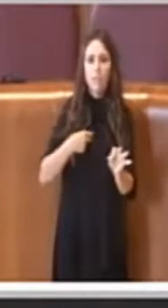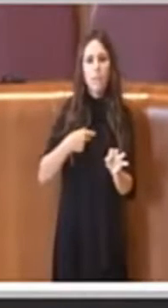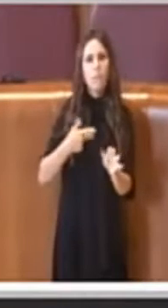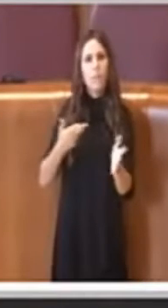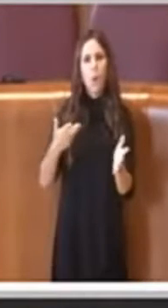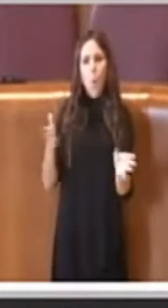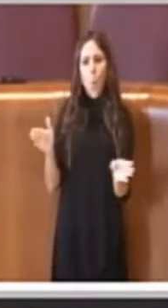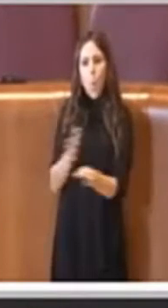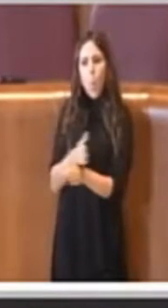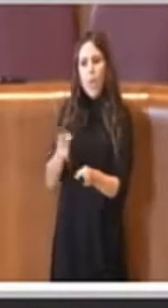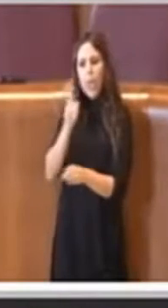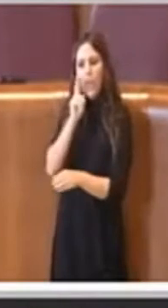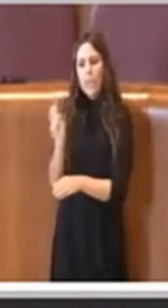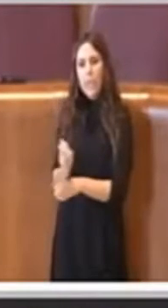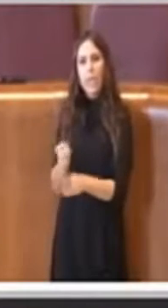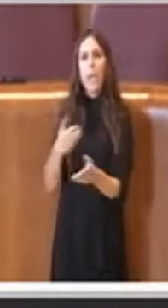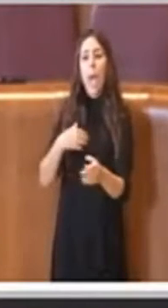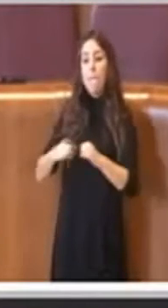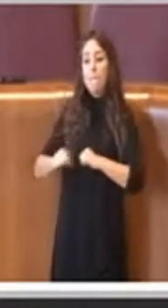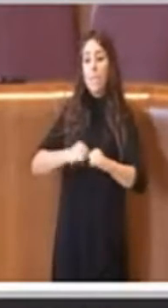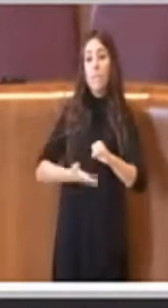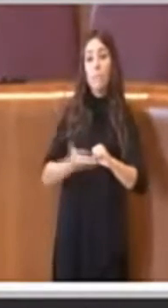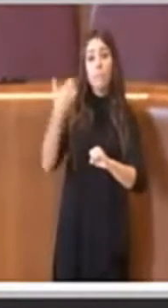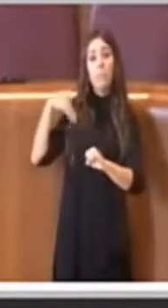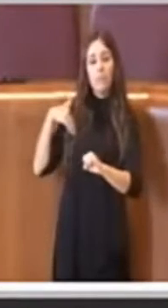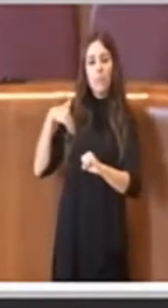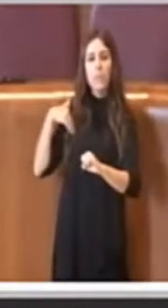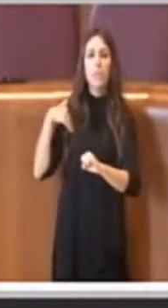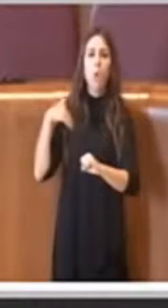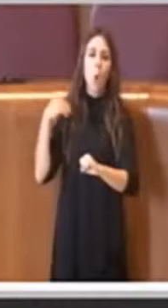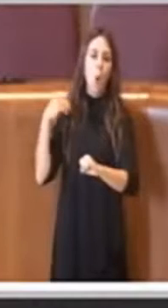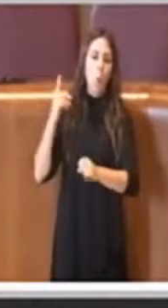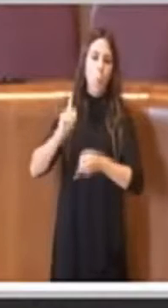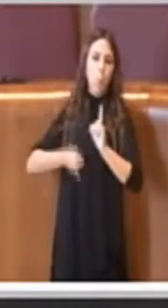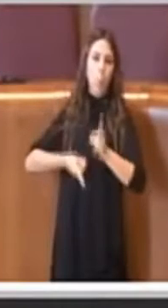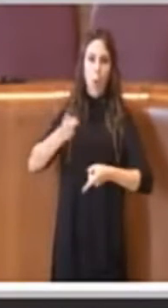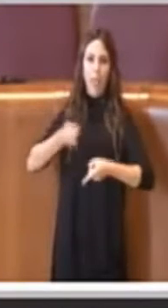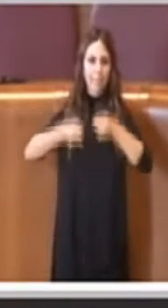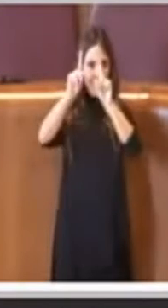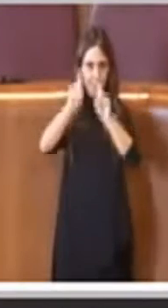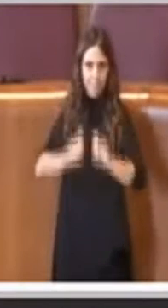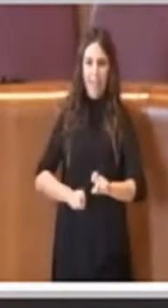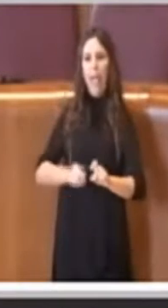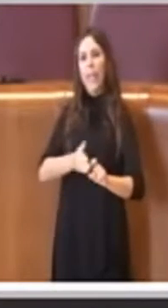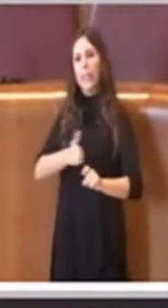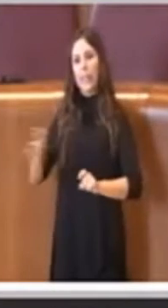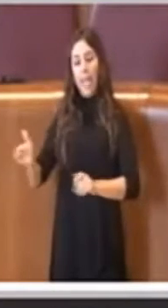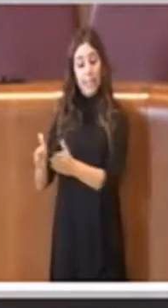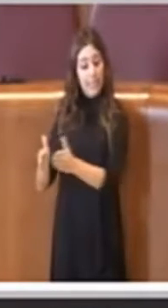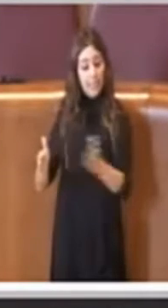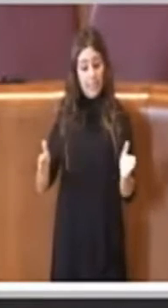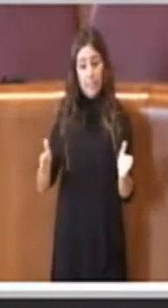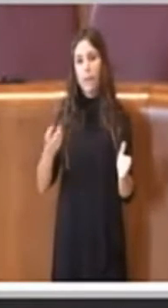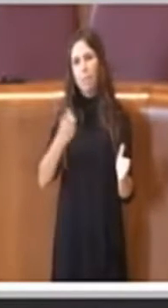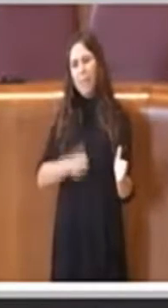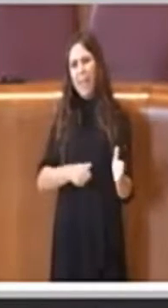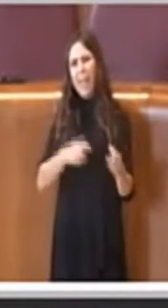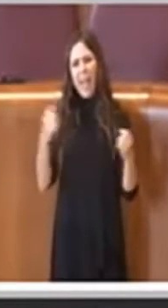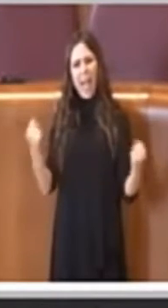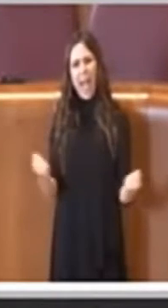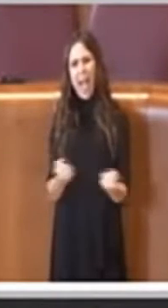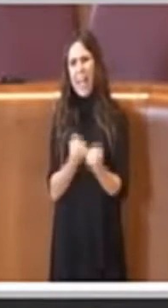è stato fatto nel passato, nelle amministrazioni di destra e di sinistra, sono tutte attività iper